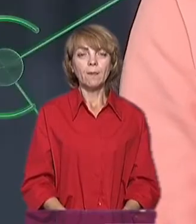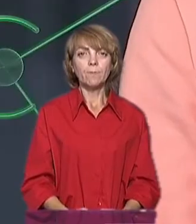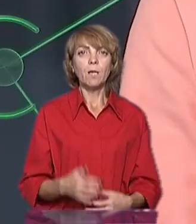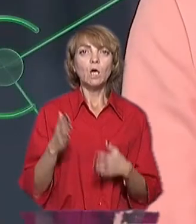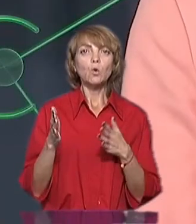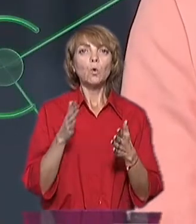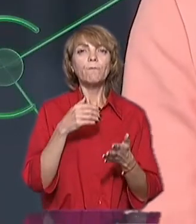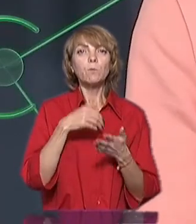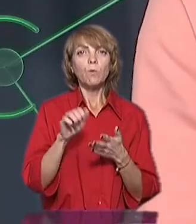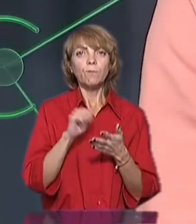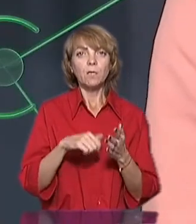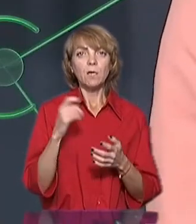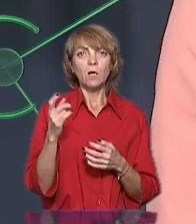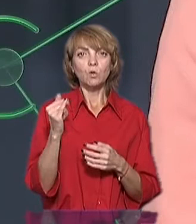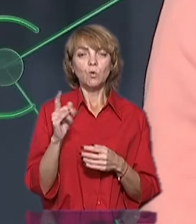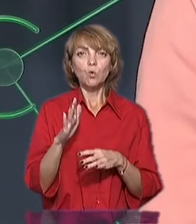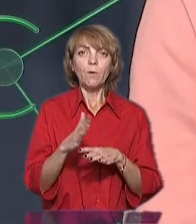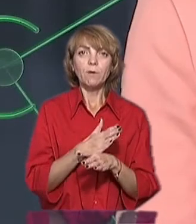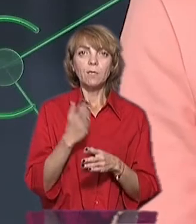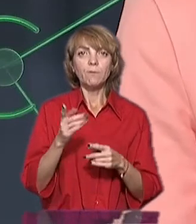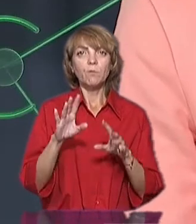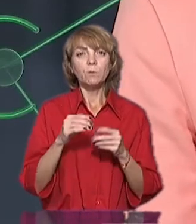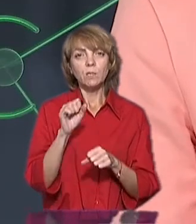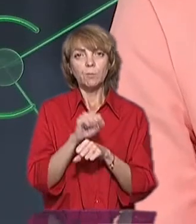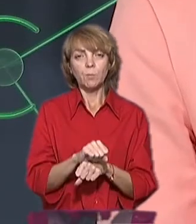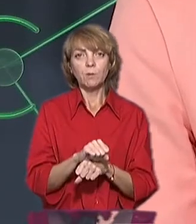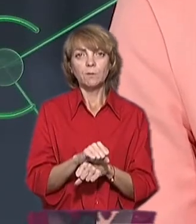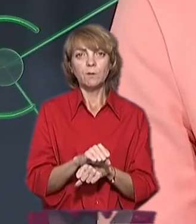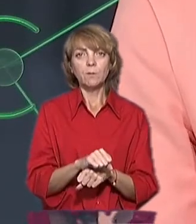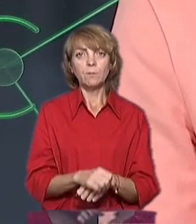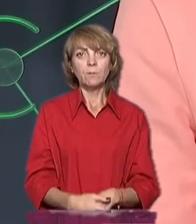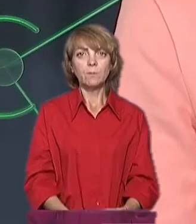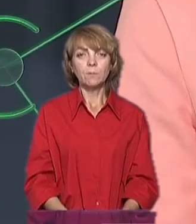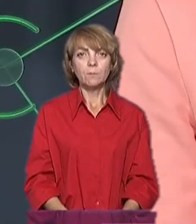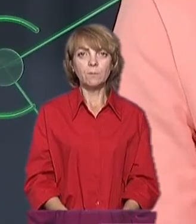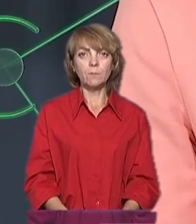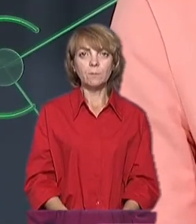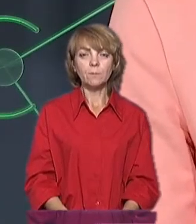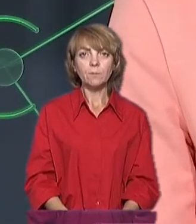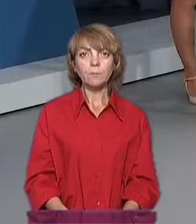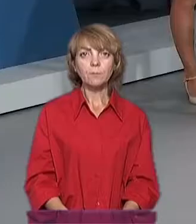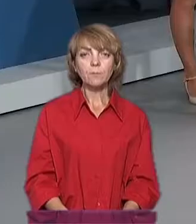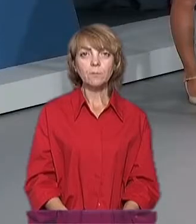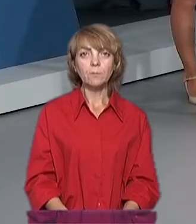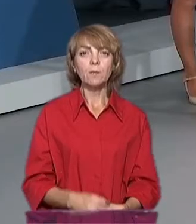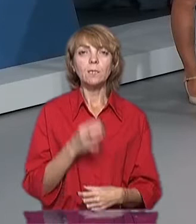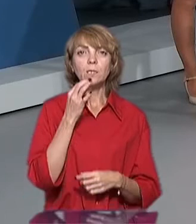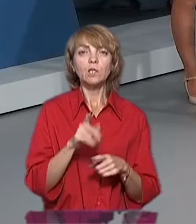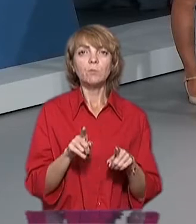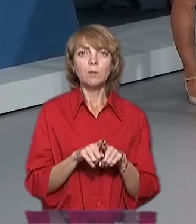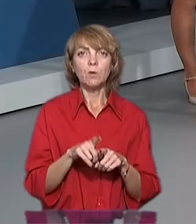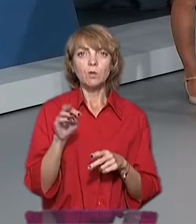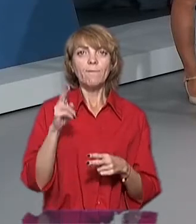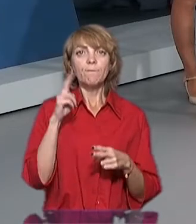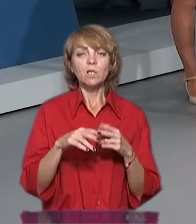газу, він уповільнився чи він взагалі припинився? Ну, скажімо так, він на